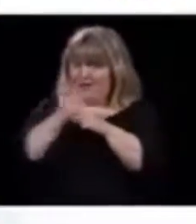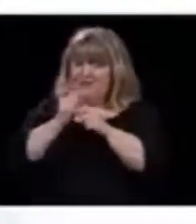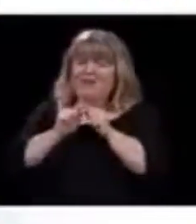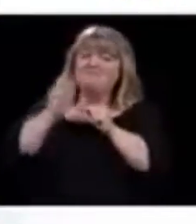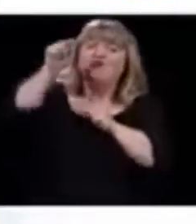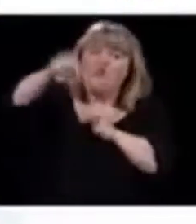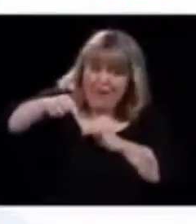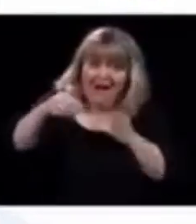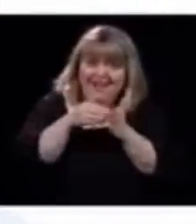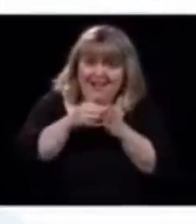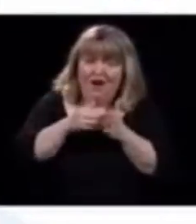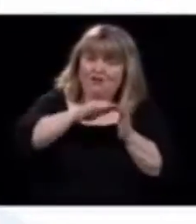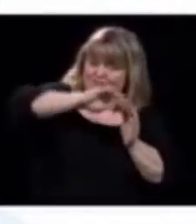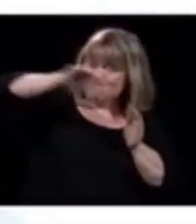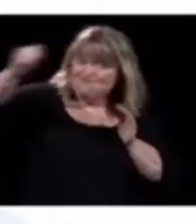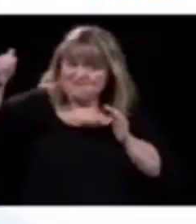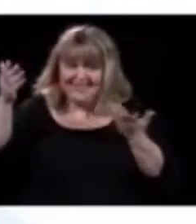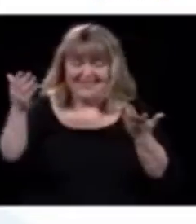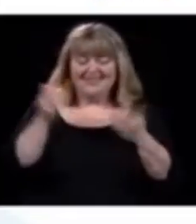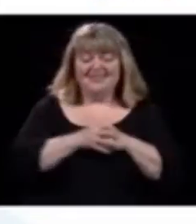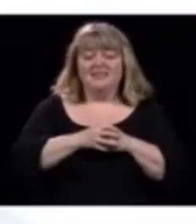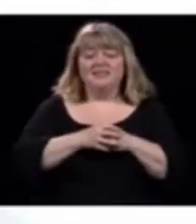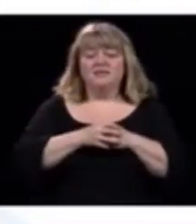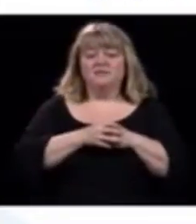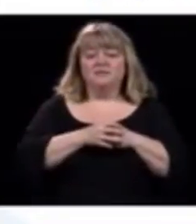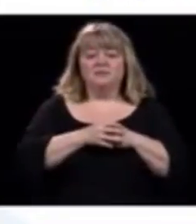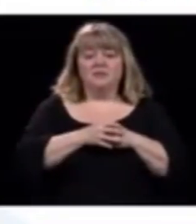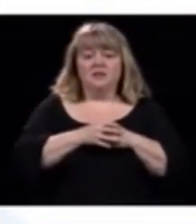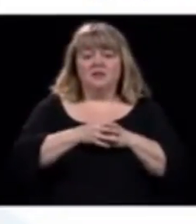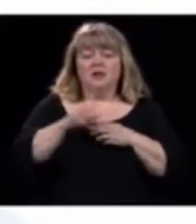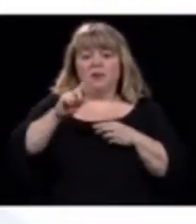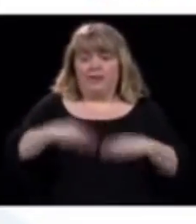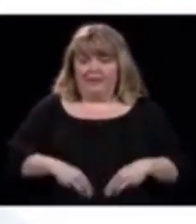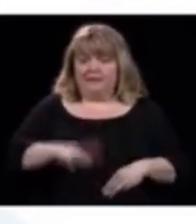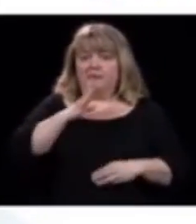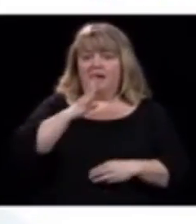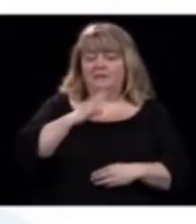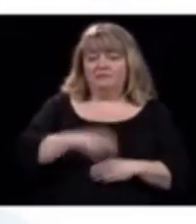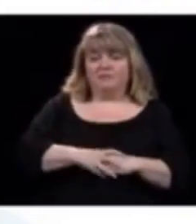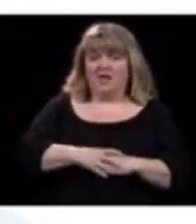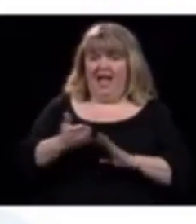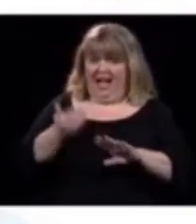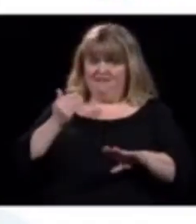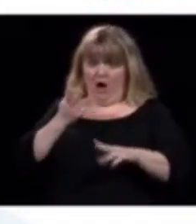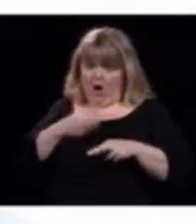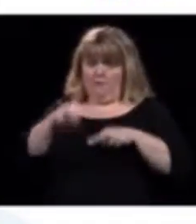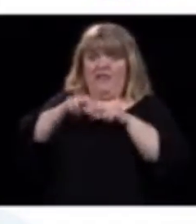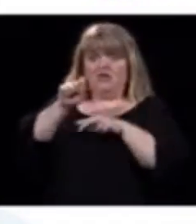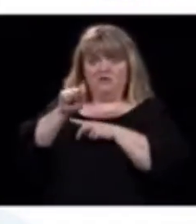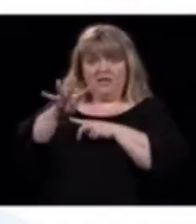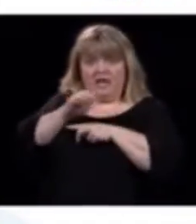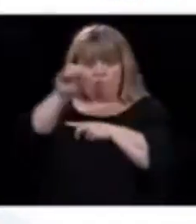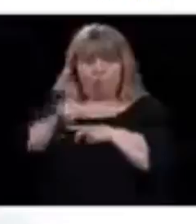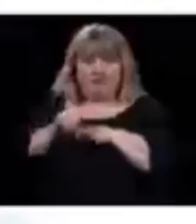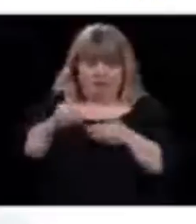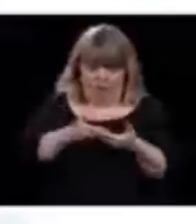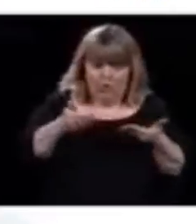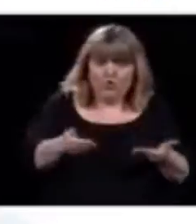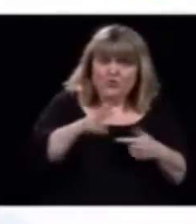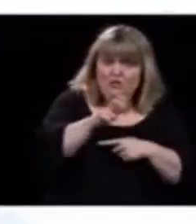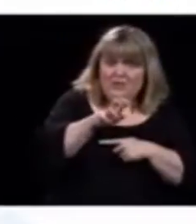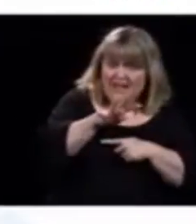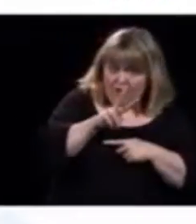Je vous entendais hier dire, il y des journées où on a eu des augmentations de 24 %, bien aujourd'hui, 342, c'est une augmentation de